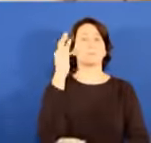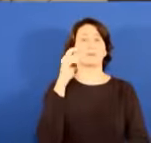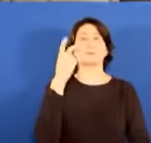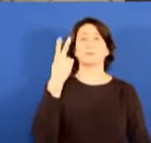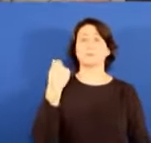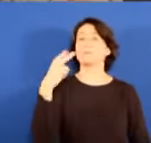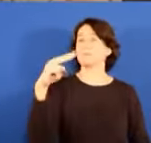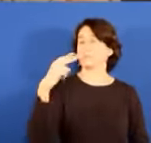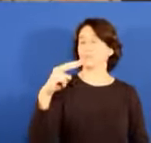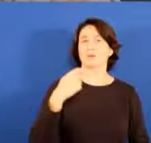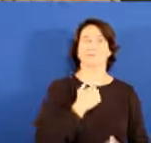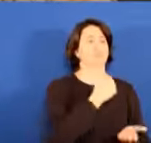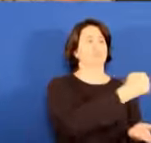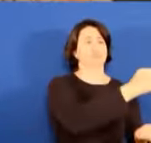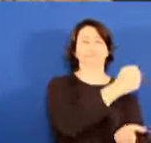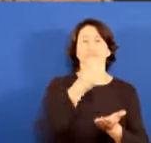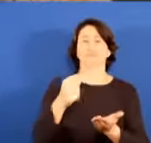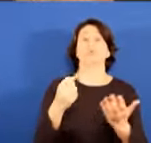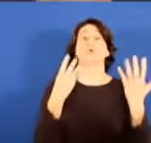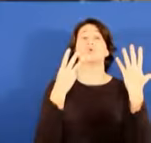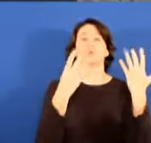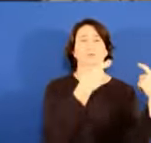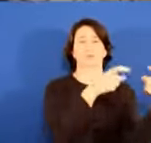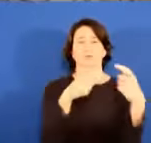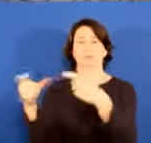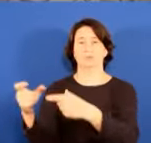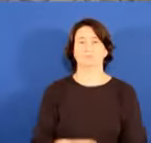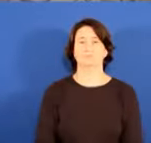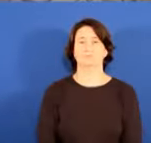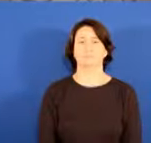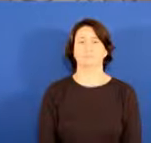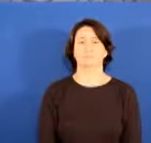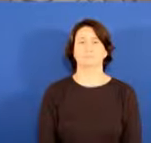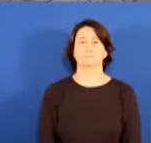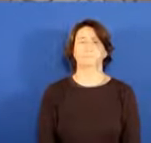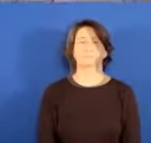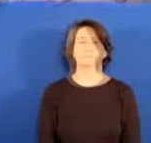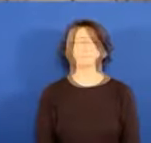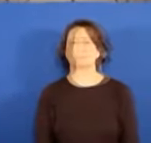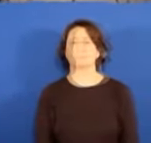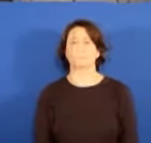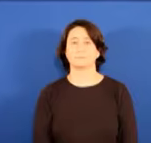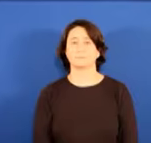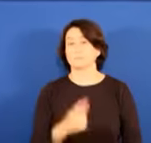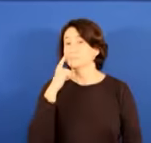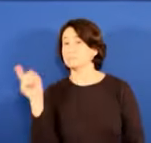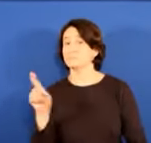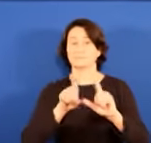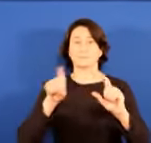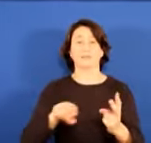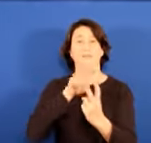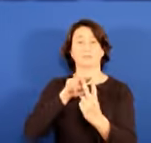hauei. Bidez abal atletismo taldea, askorri ikastetxeak urasoen elkarte kooperatiba, Bizkaiko Uraspiko Jardueren